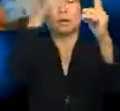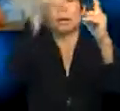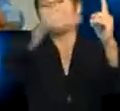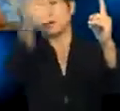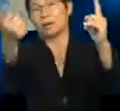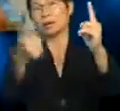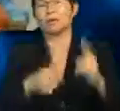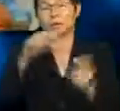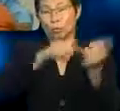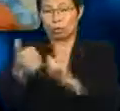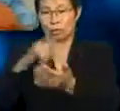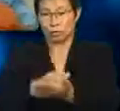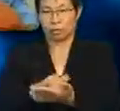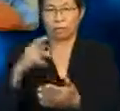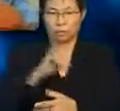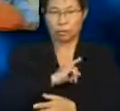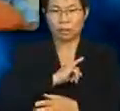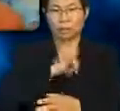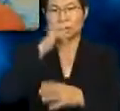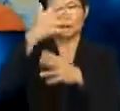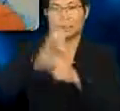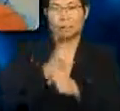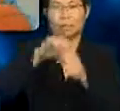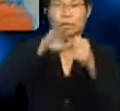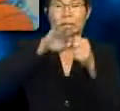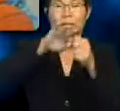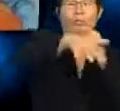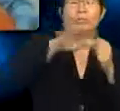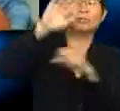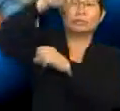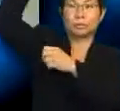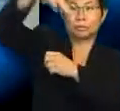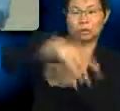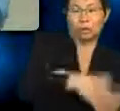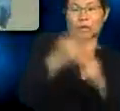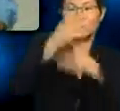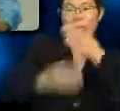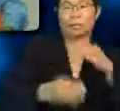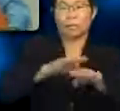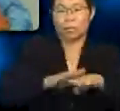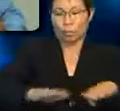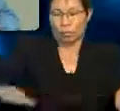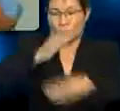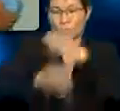Oleh itu, saya tidak dapat memancarkan cahaya ke permukaan bumi.